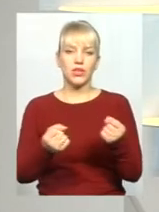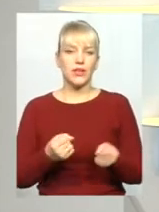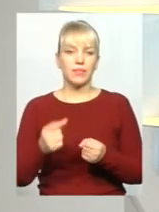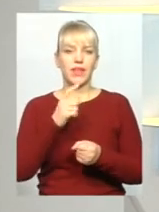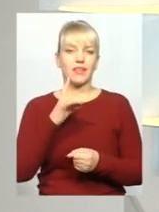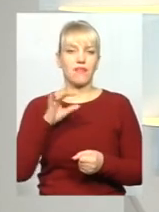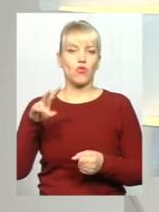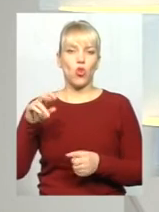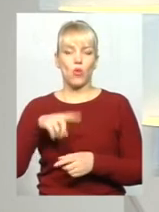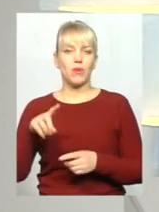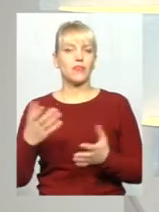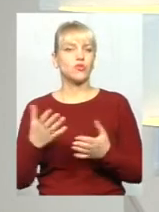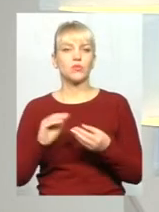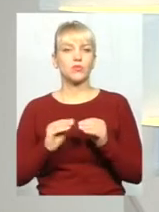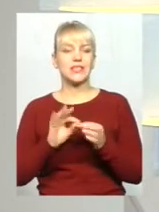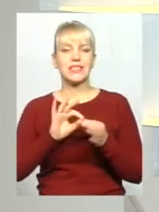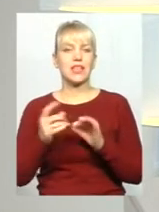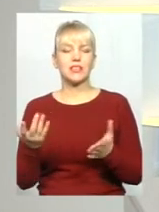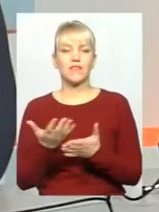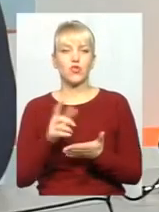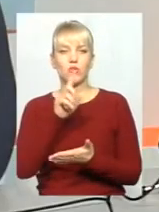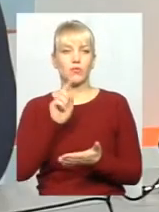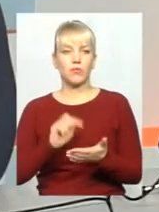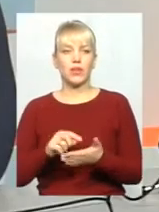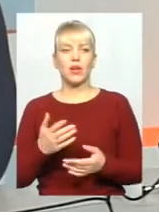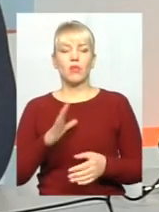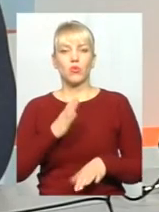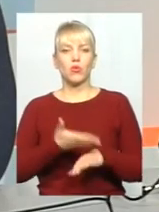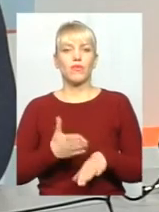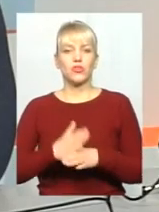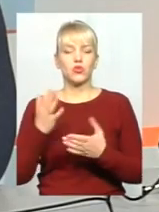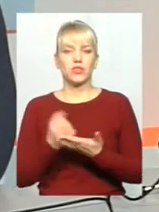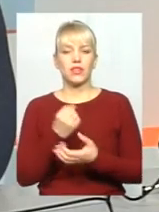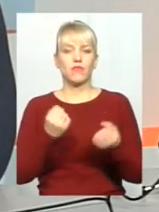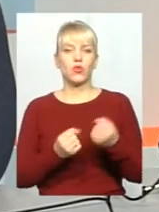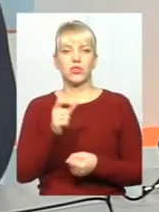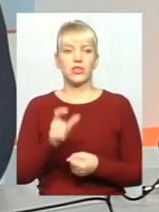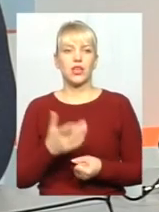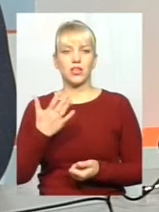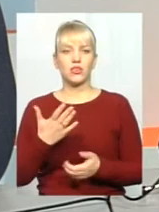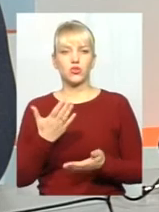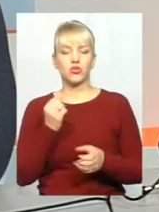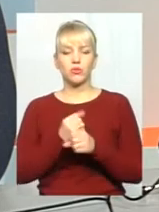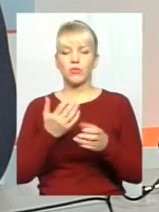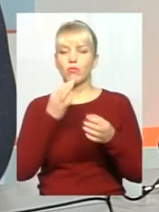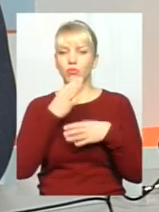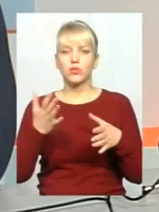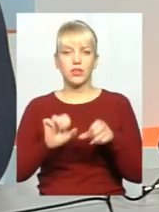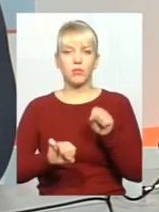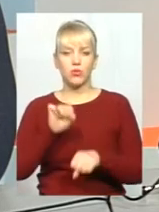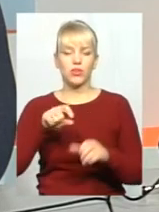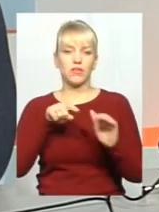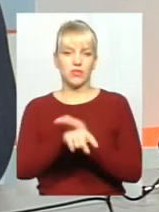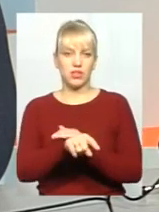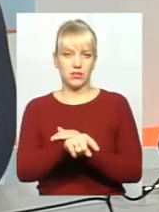Чи в чому сама складність полягає? В минулому році так було досить важко знайти водія, якщо він вчинив будь-яке правопорушення та втік з місця